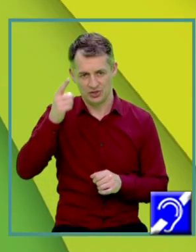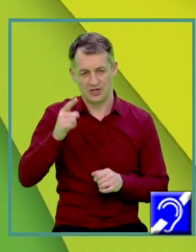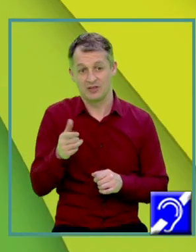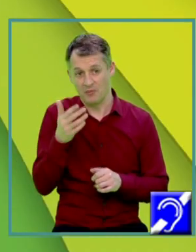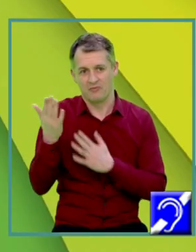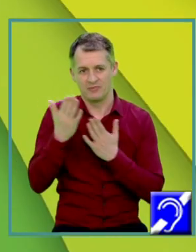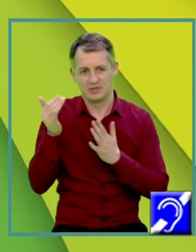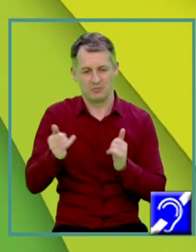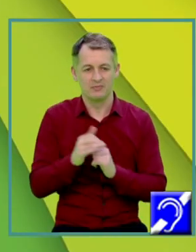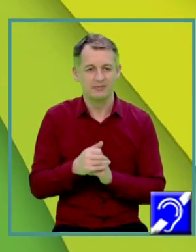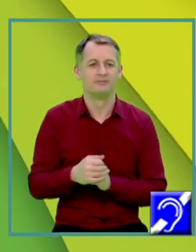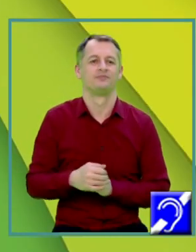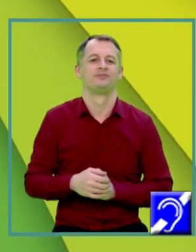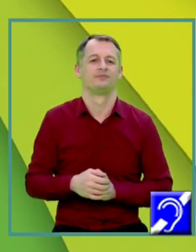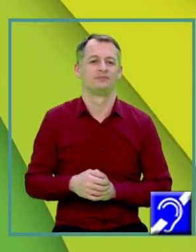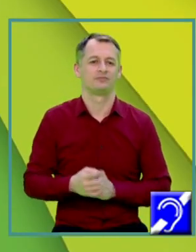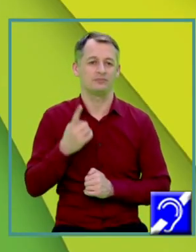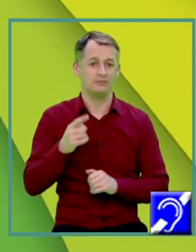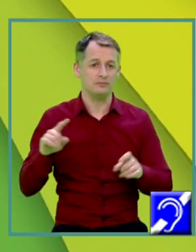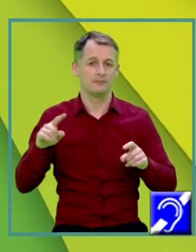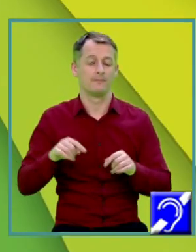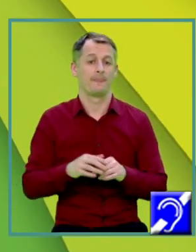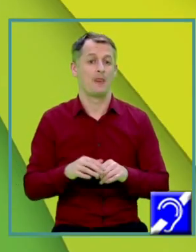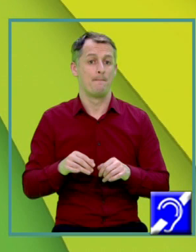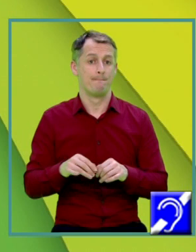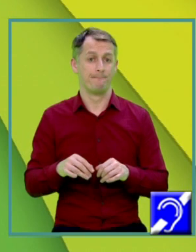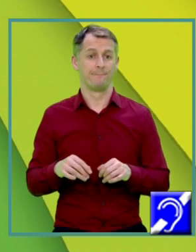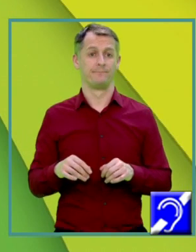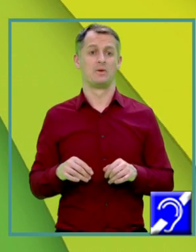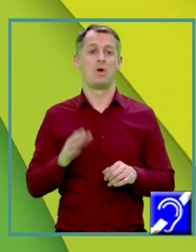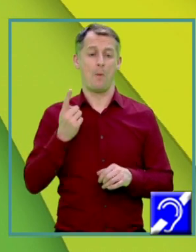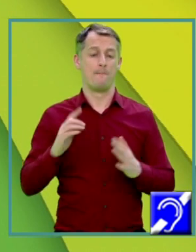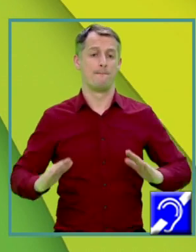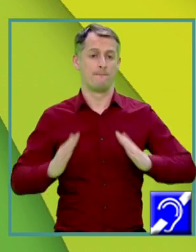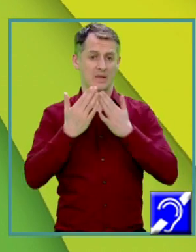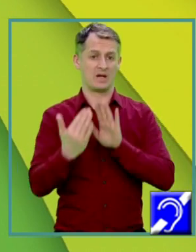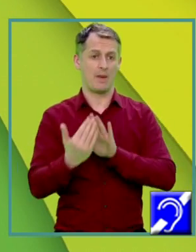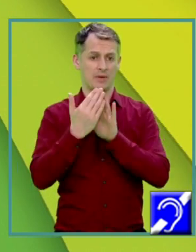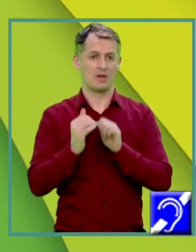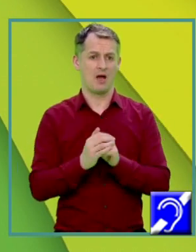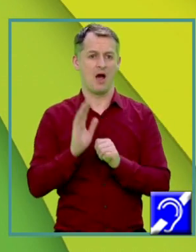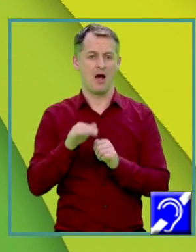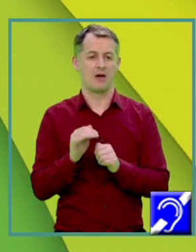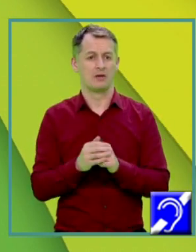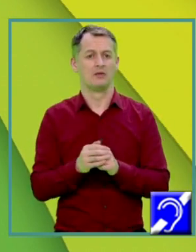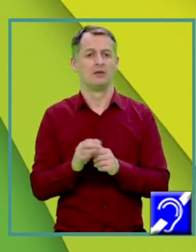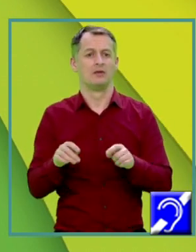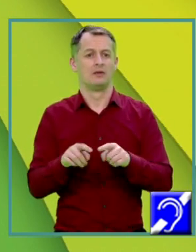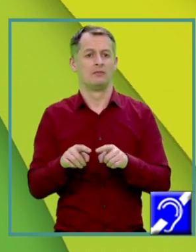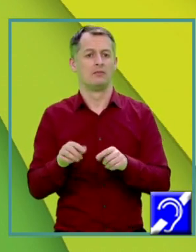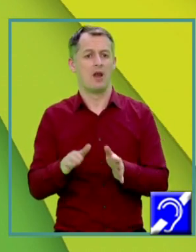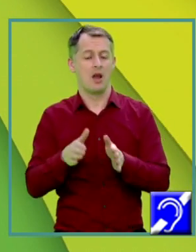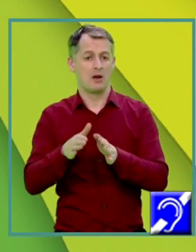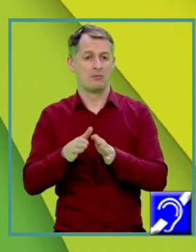are latura bazei 18 centimetri Iar secțiunea diagonală este echivalentă cu baza